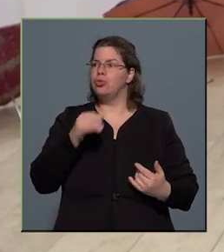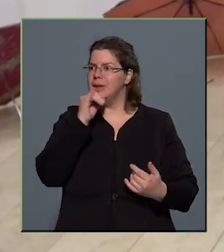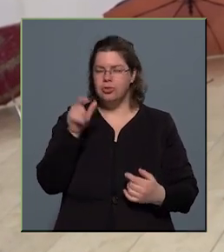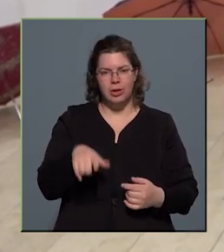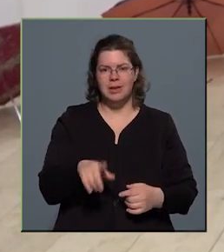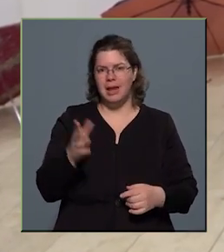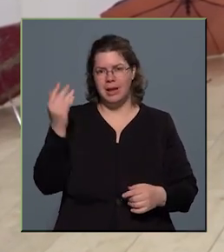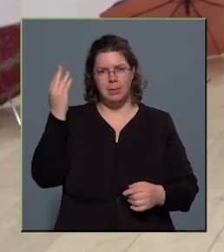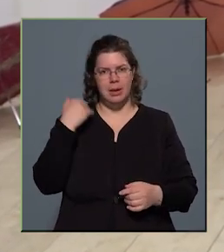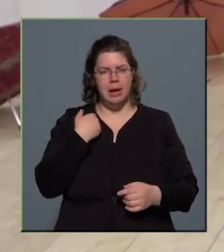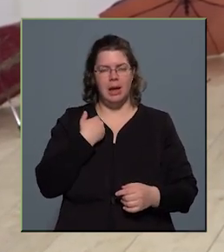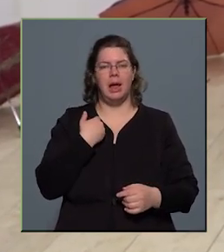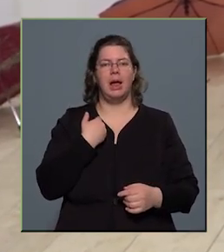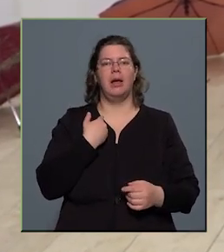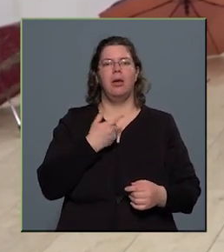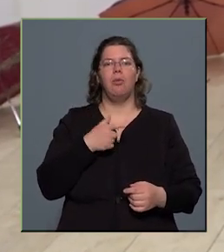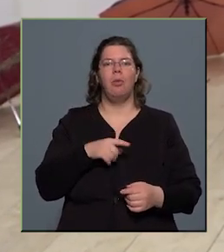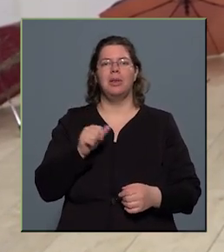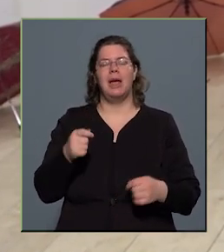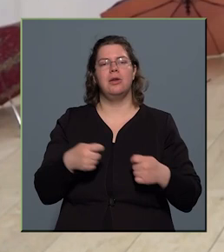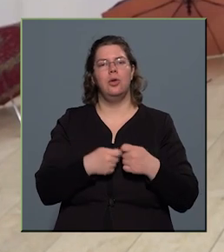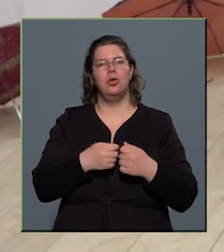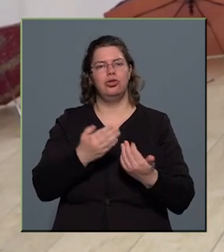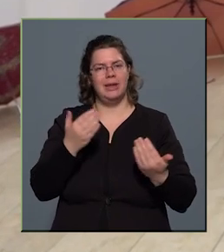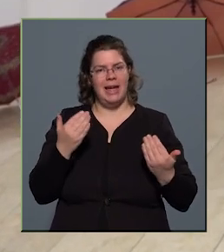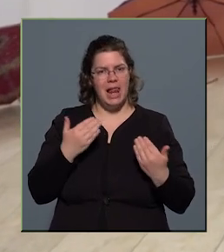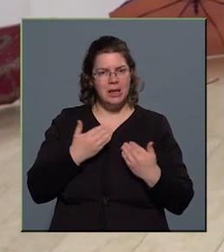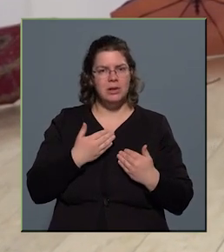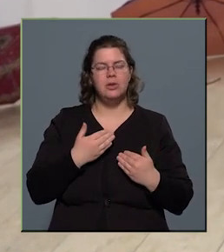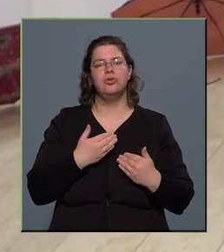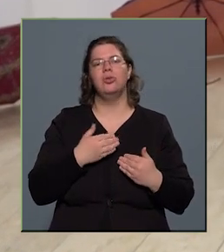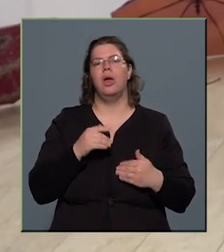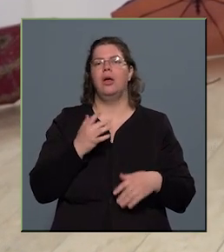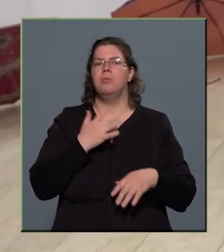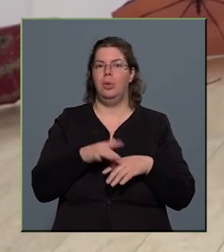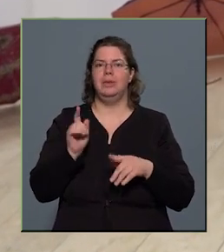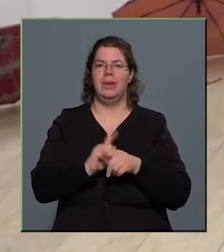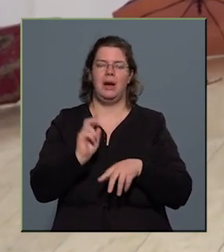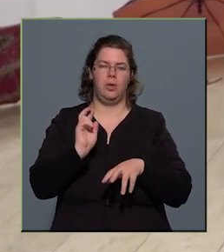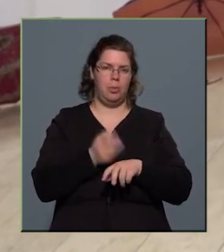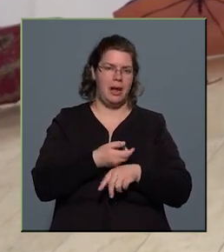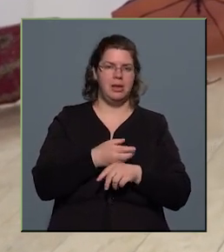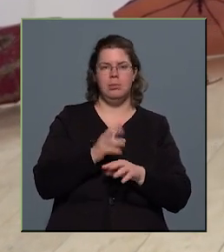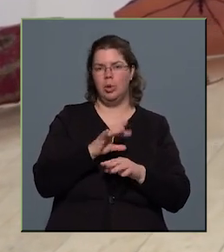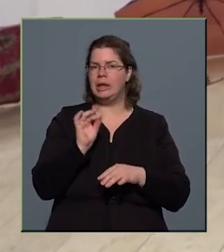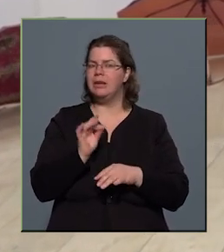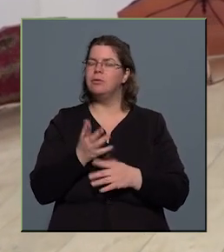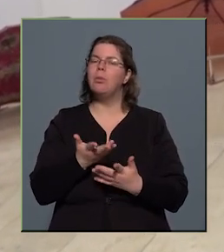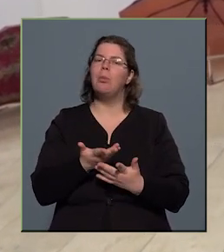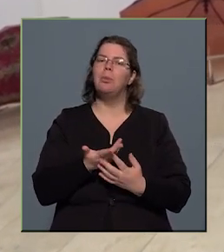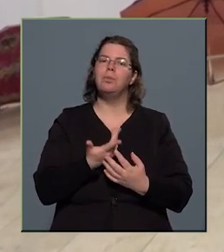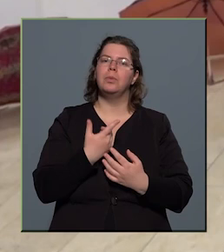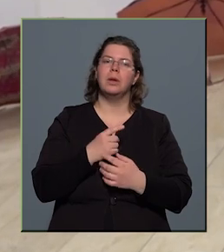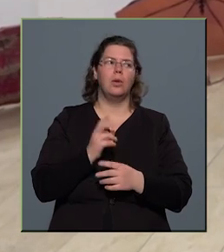nemrégiben ott volt egy közös kiállításunk, az pont az is egy ilyen kőbányai motivumot, minden nap, vagy